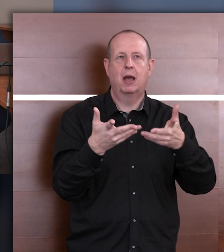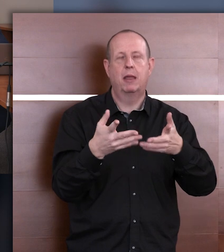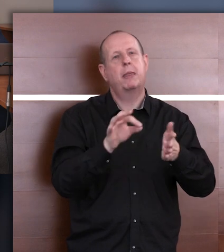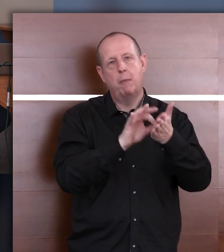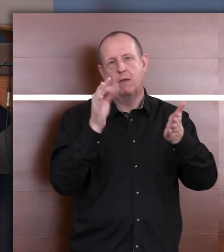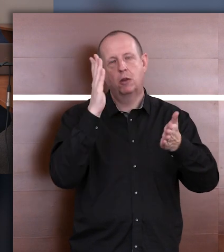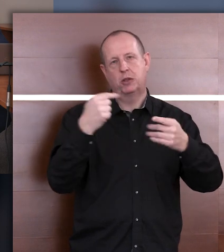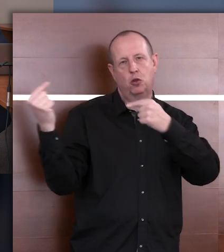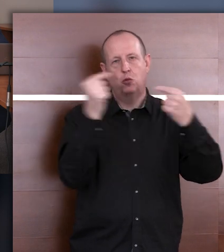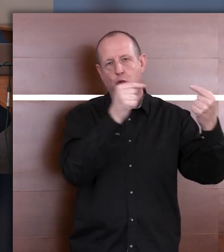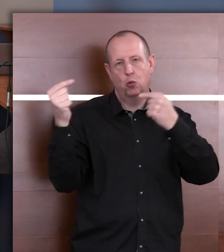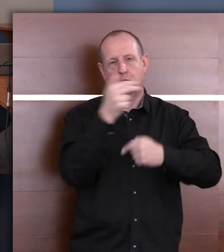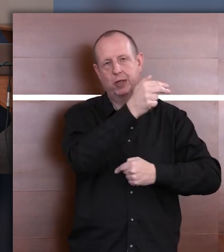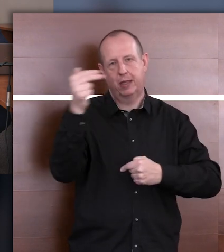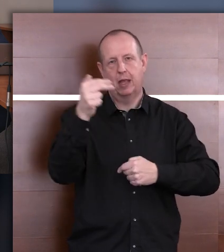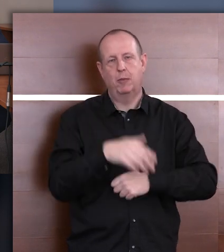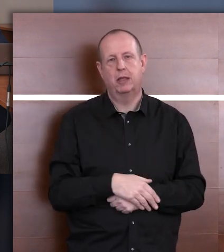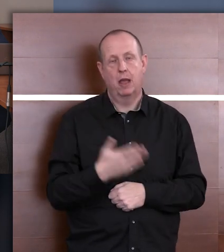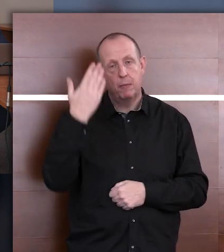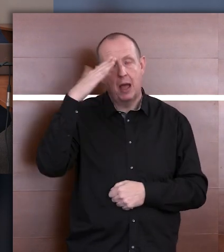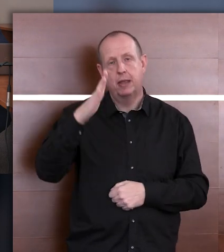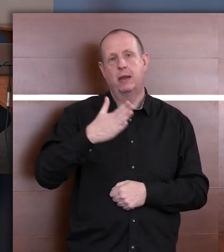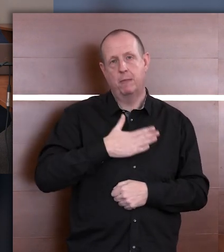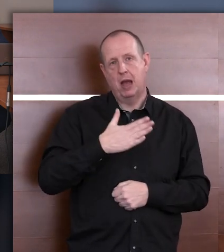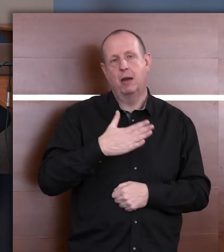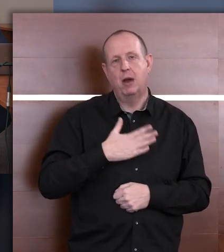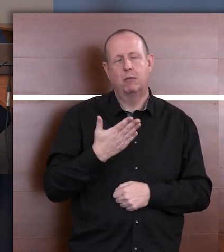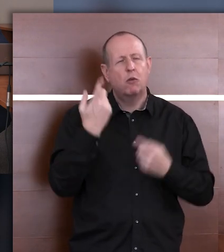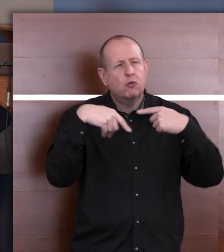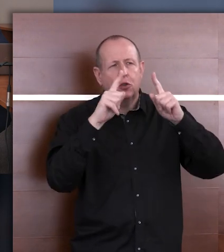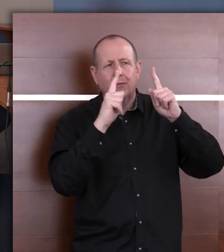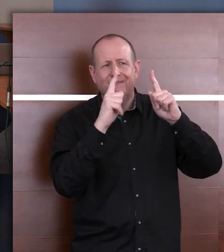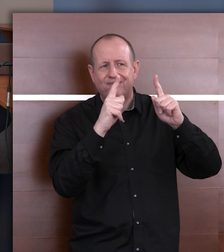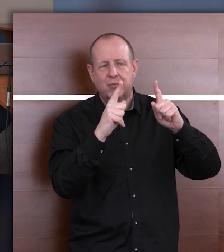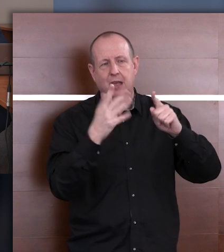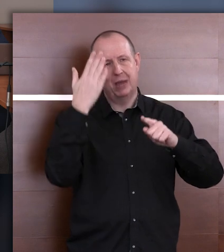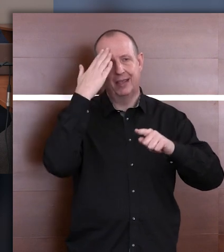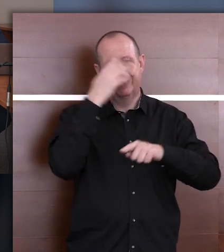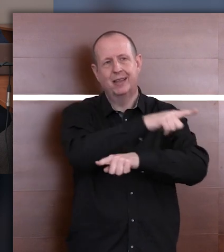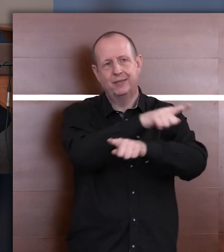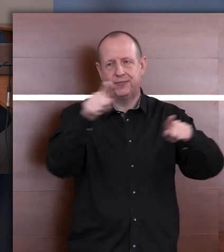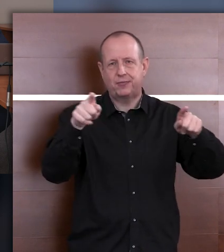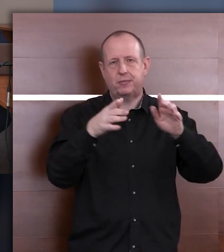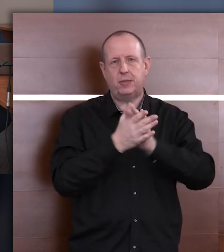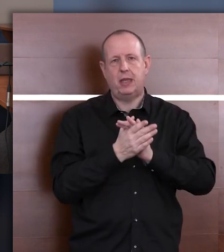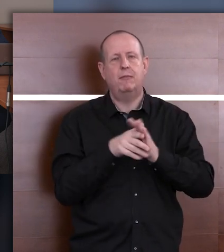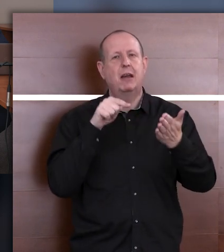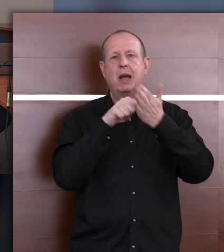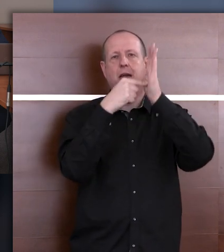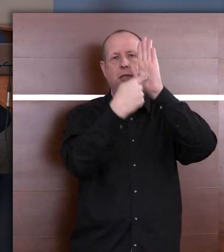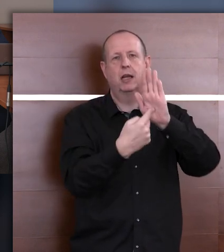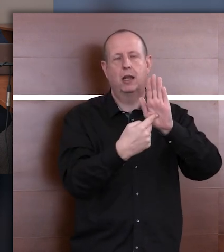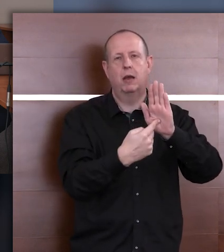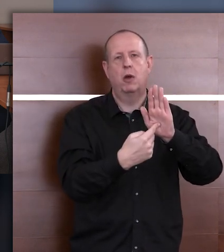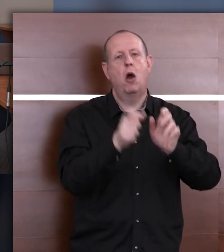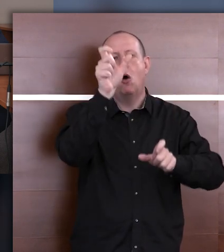dyskusję. Także miejmy nadzieję, że zwróćcie Państwo uwagę, na pewno znacie tą strategię na rzecz osób niepełnosprawnych,